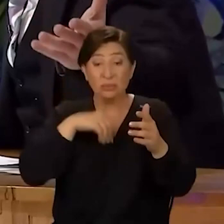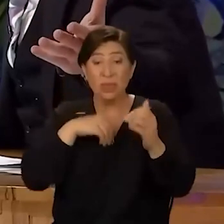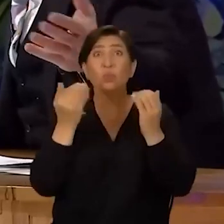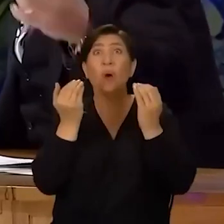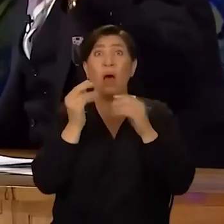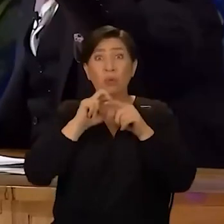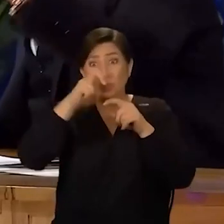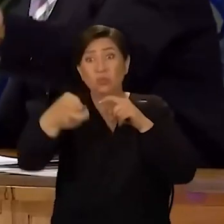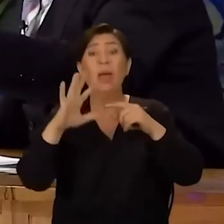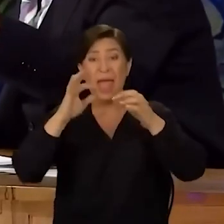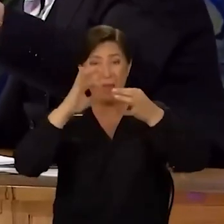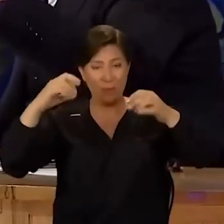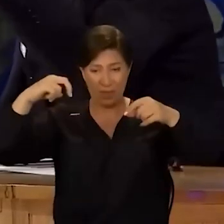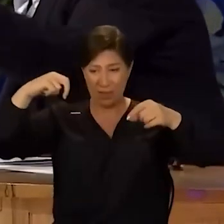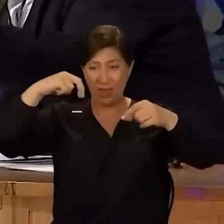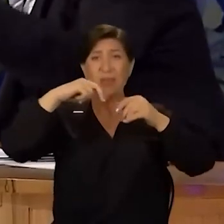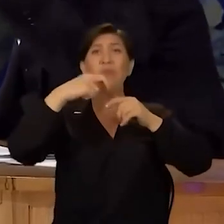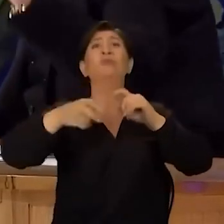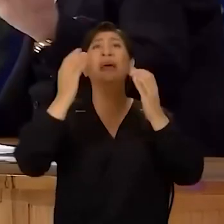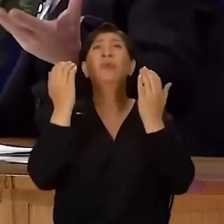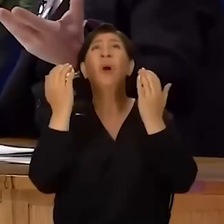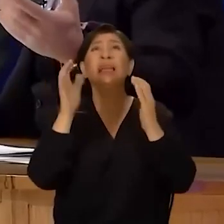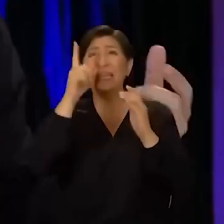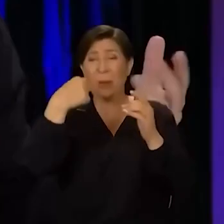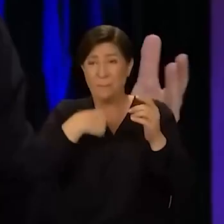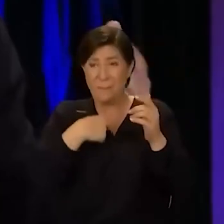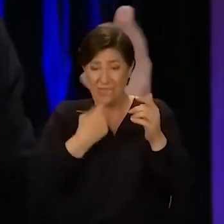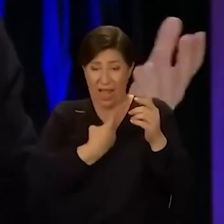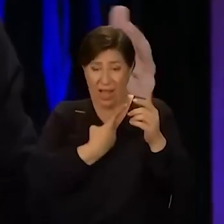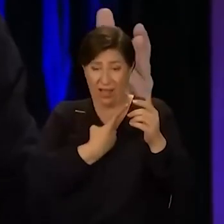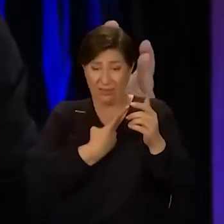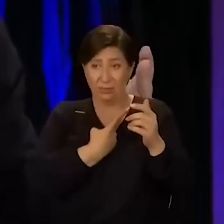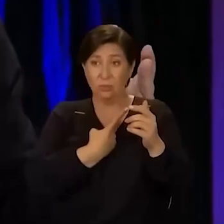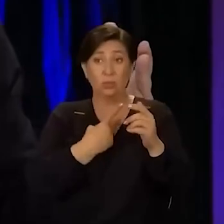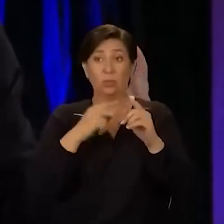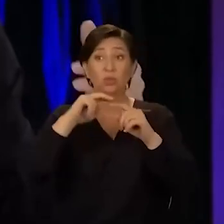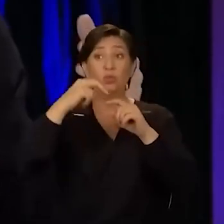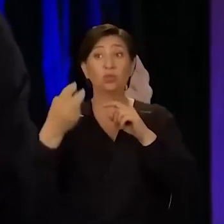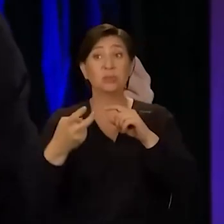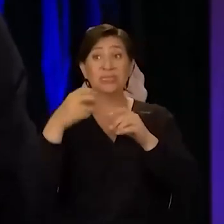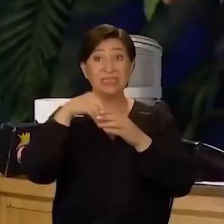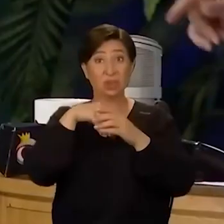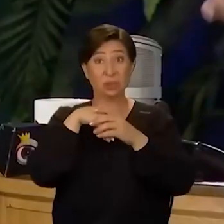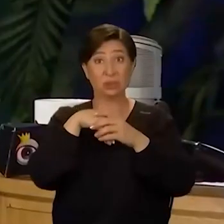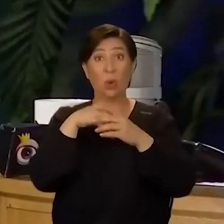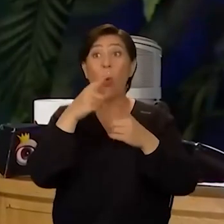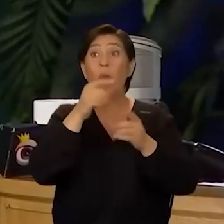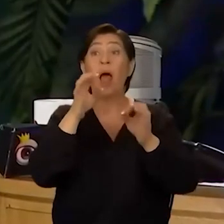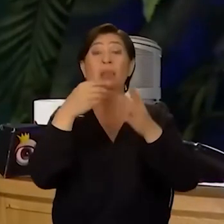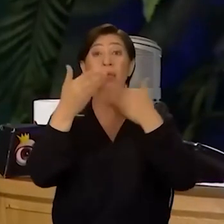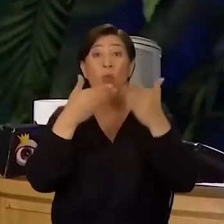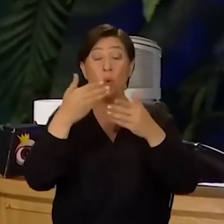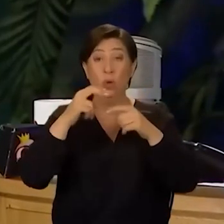ederiz düşmesi için. geldiğimiz gösterinin yegane sadece bize ait olması. düşmemesi için. Hayır, düşmesi için. Aslında öyle anlatıyor.